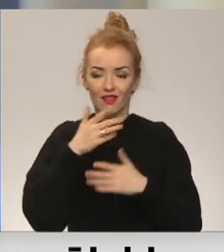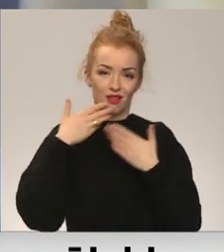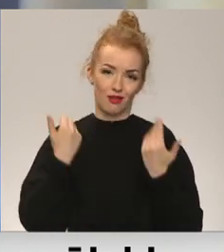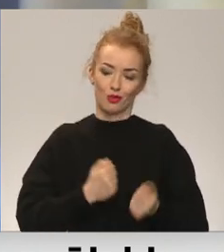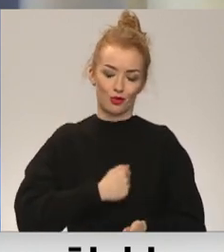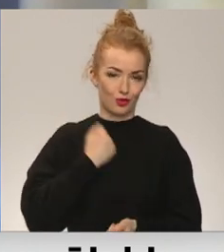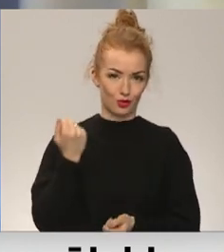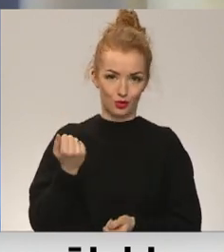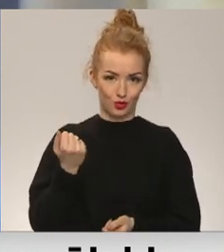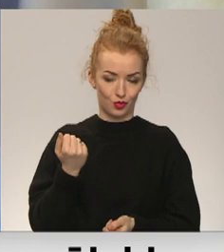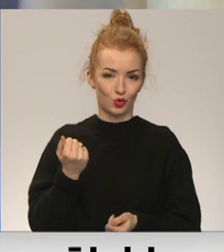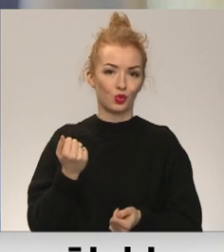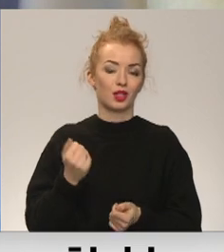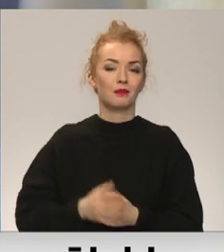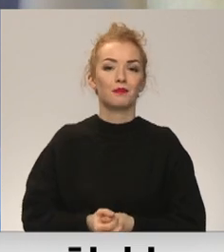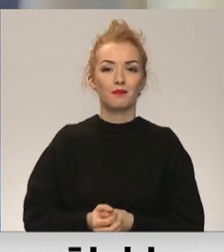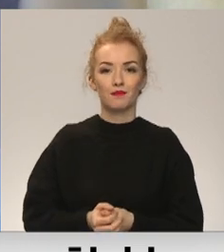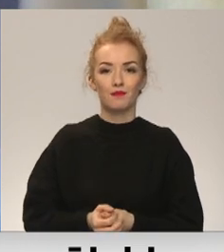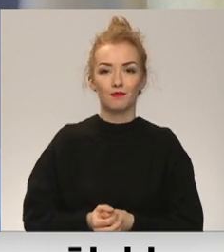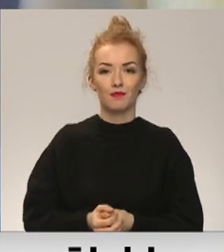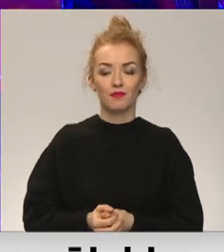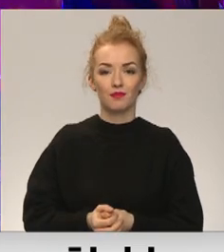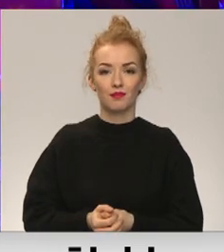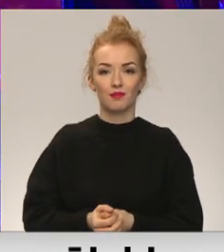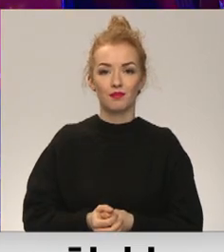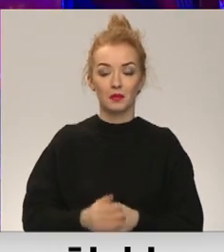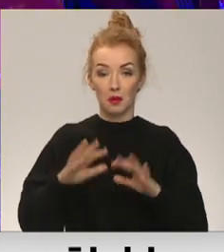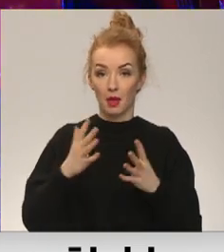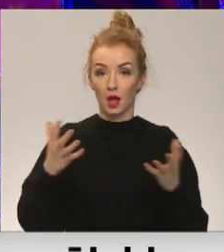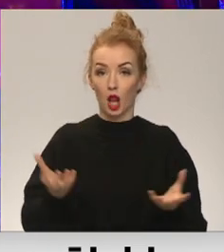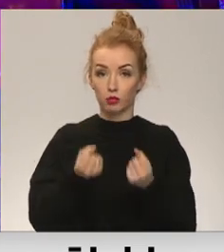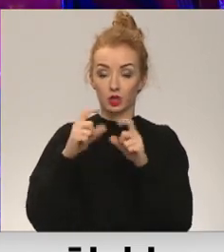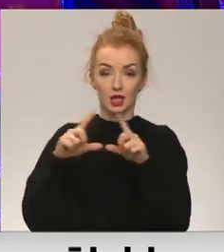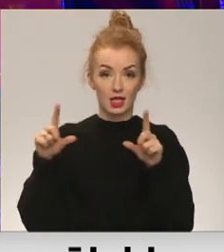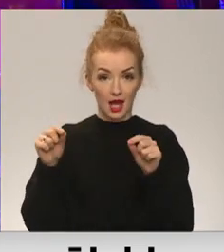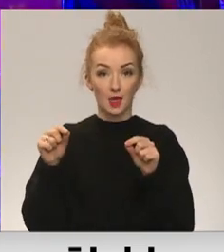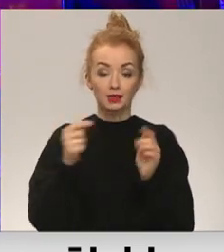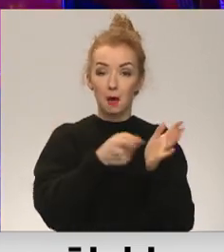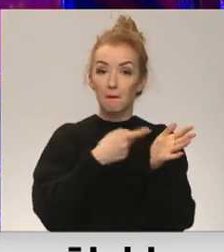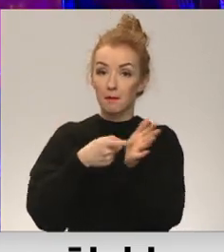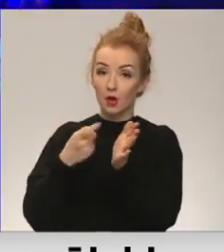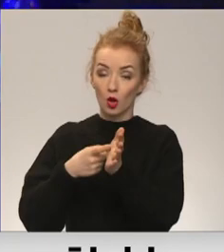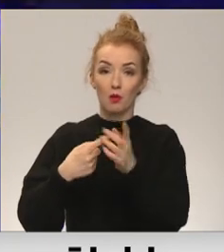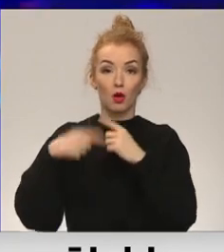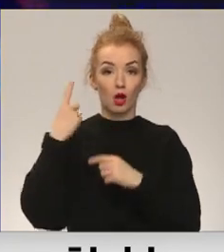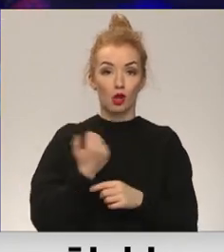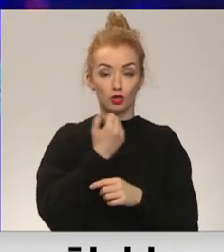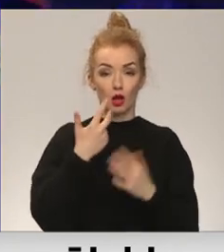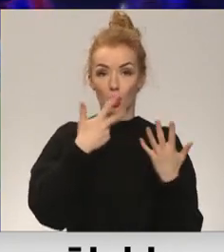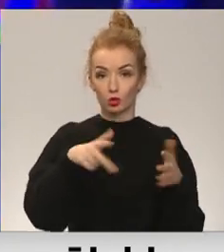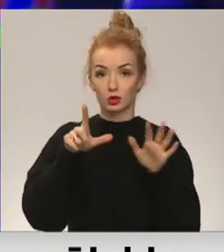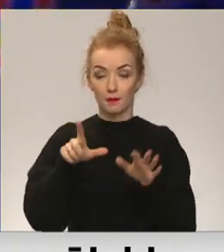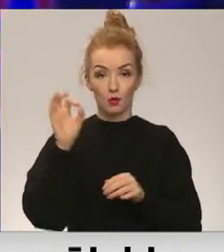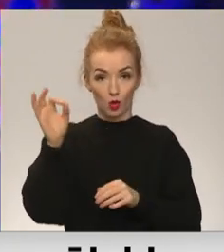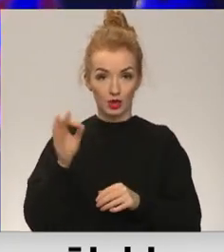konstatēt arī bojāgājušo cilvēku, jau ir sarežģīti atrast. Bet glābšanas dienas cveicis aptaujas. Pērnu 87%